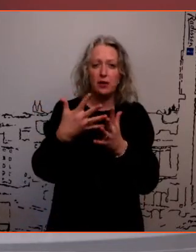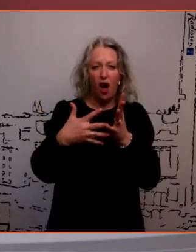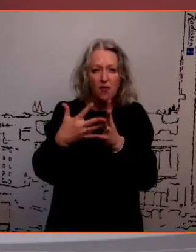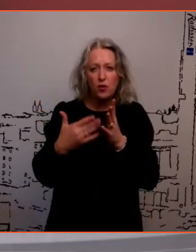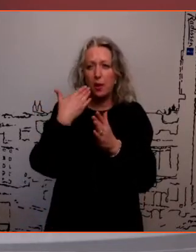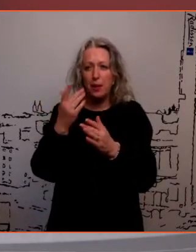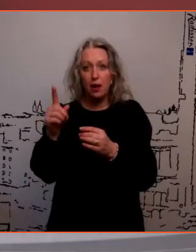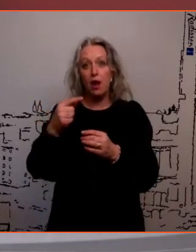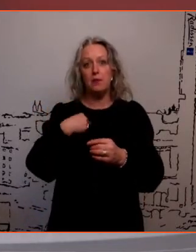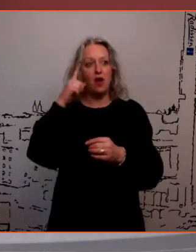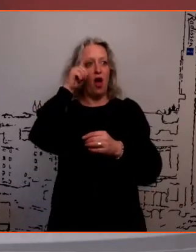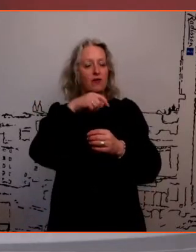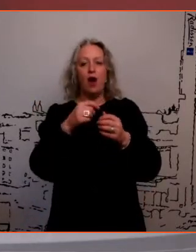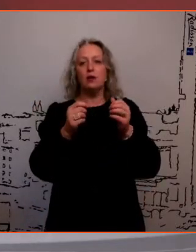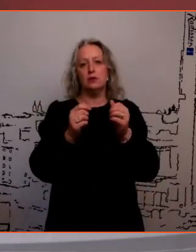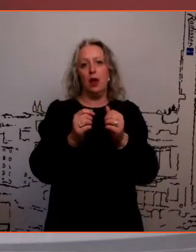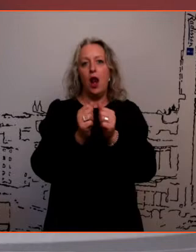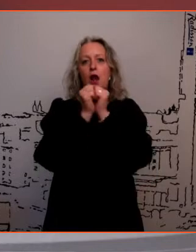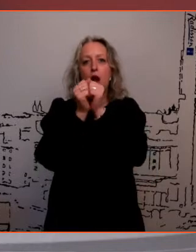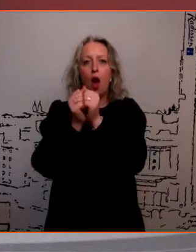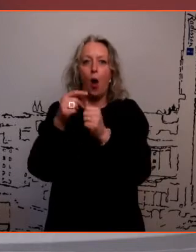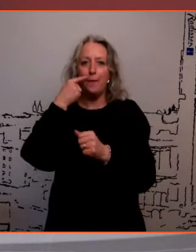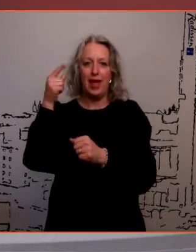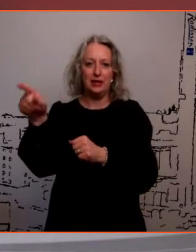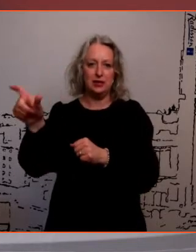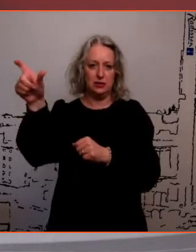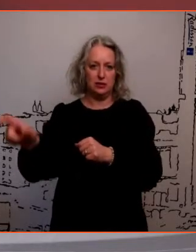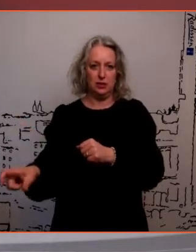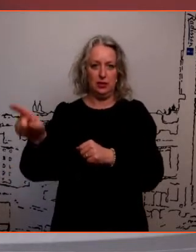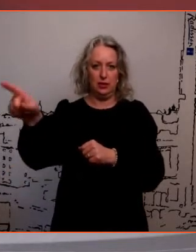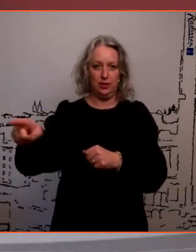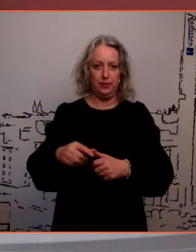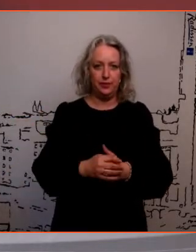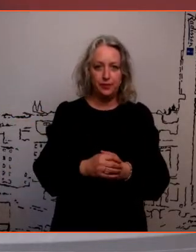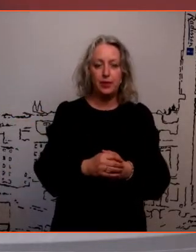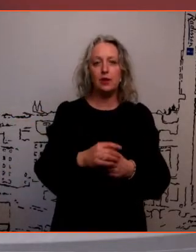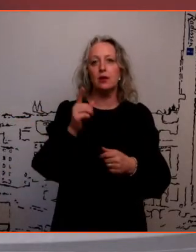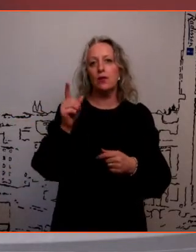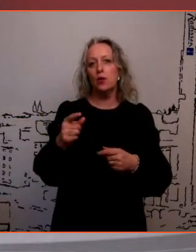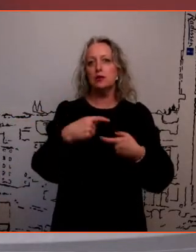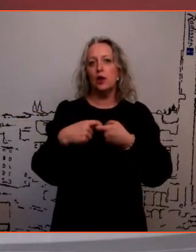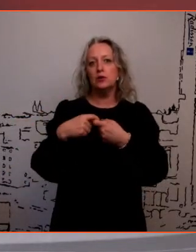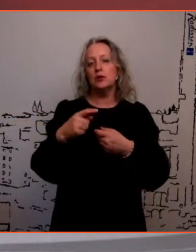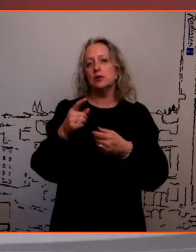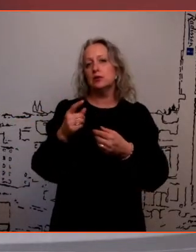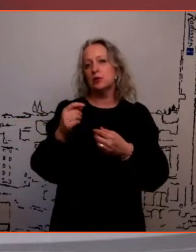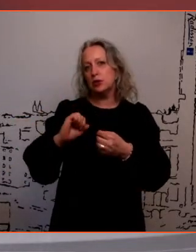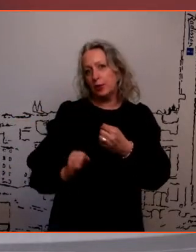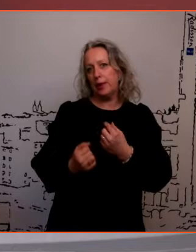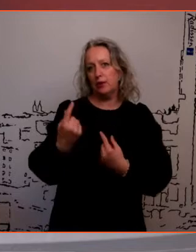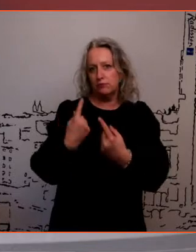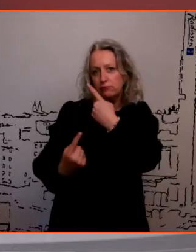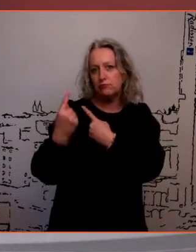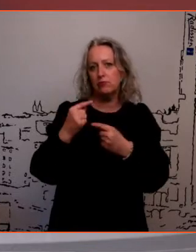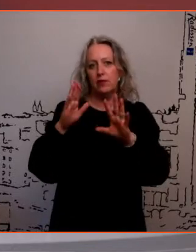arvan, ta on võib-olla laoameslagunoff on. Et sellega seoses, kui puhtalt natuke rääkida, või ta teha sellise